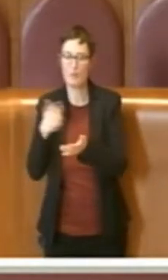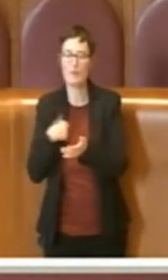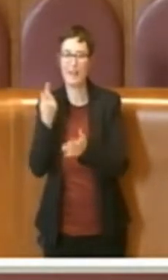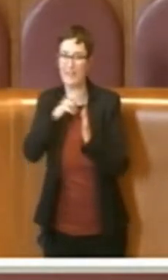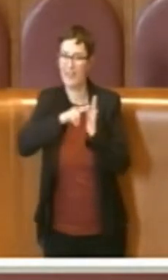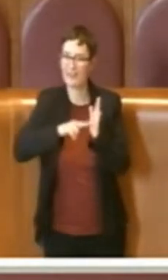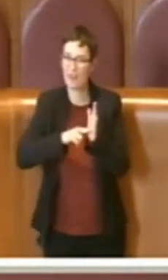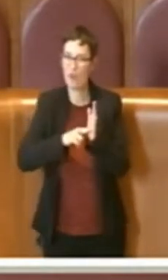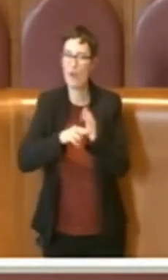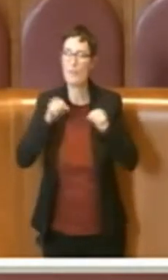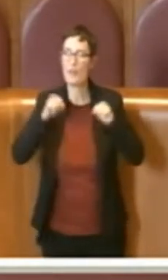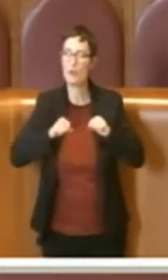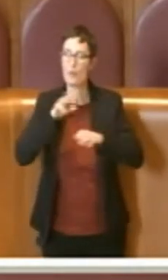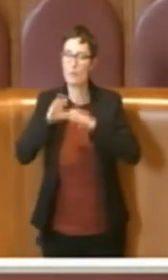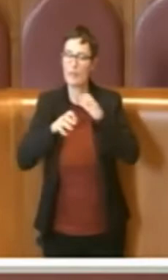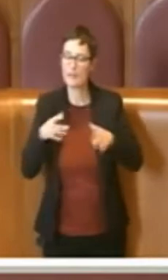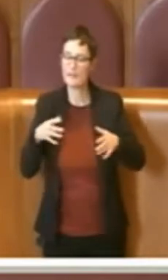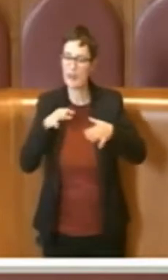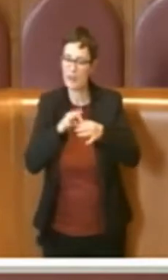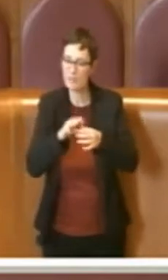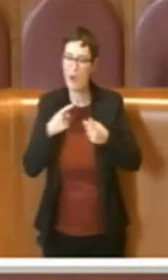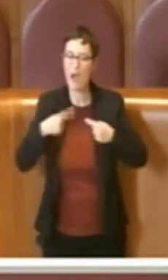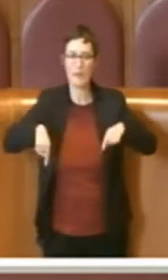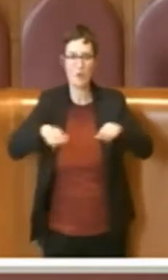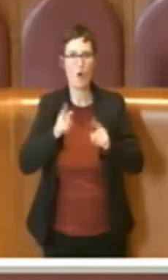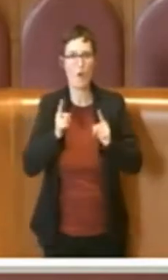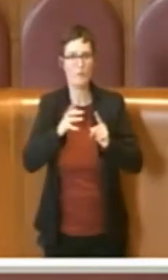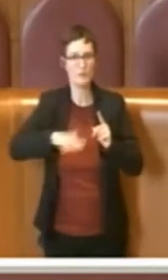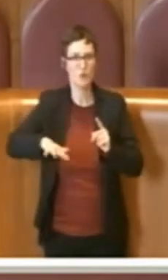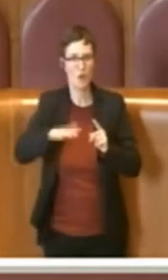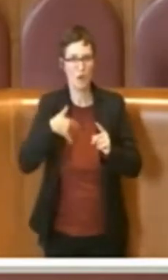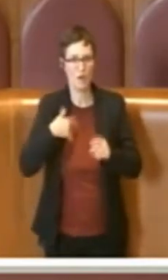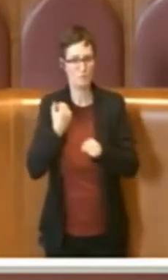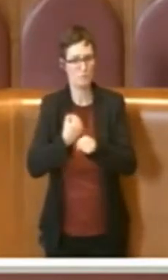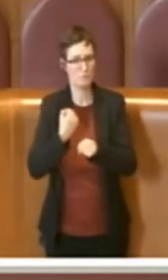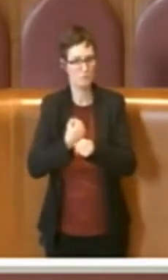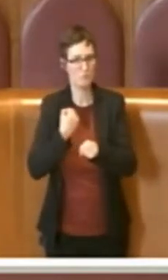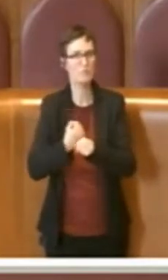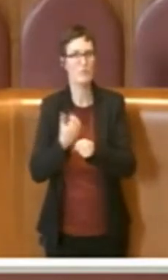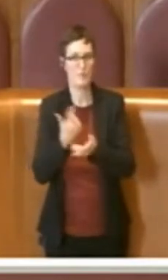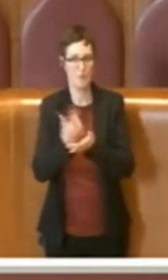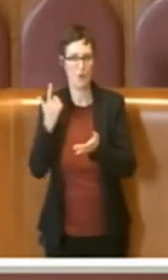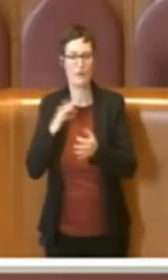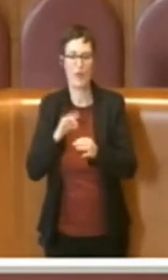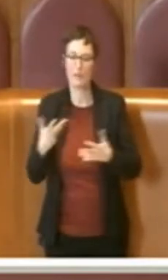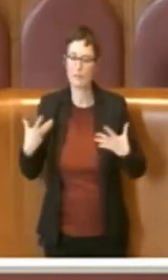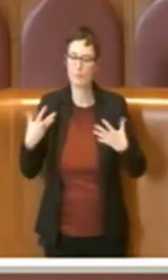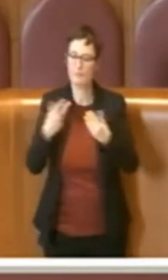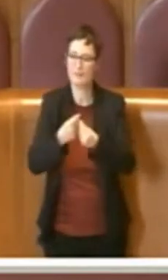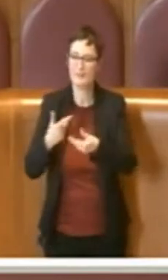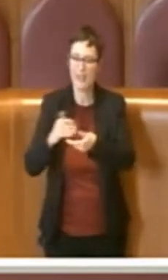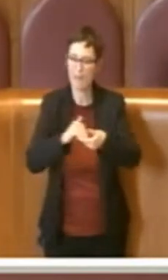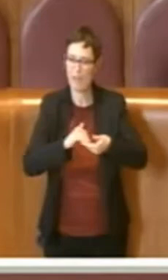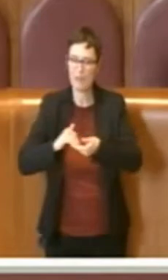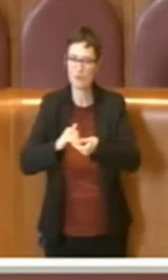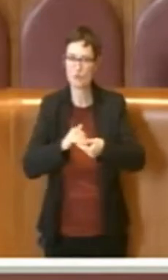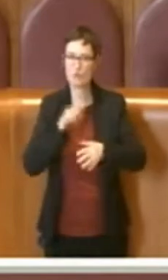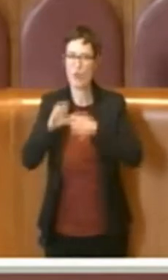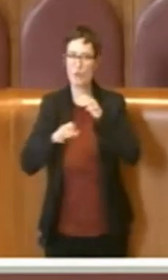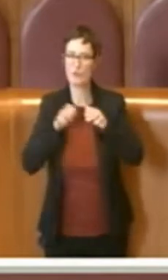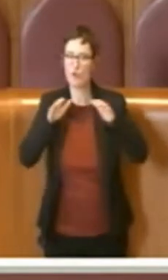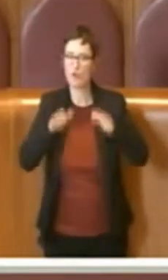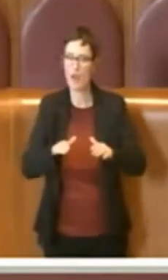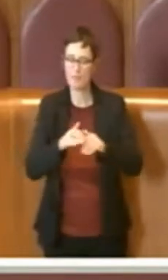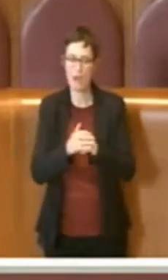dove la Commissione Ambiente ha svolto un lavoro importante in sinergia con le associazioni animaliste. Abbiamo